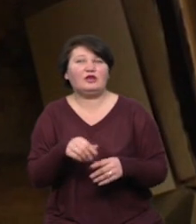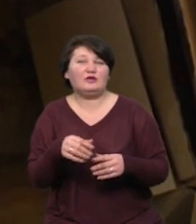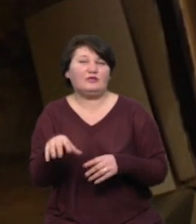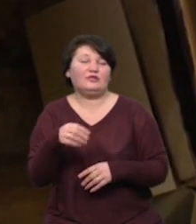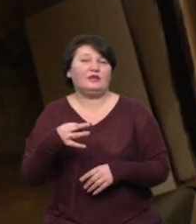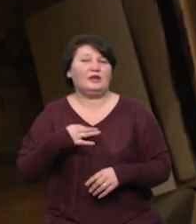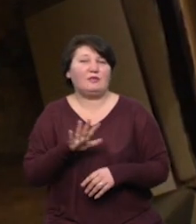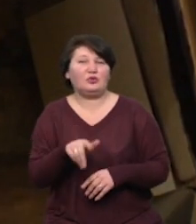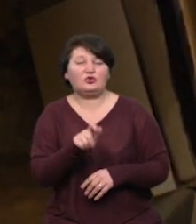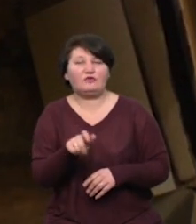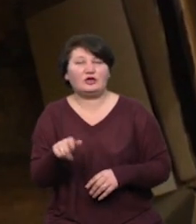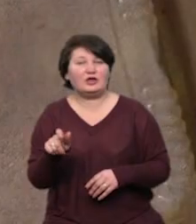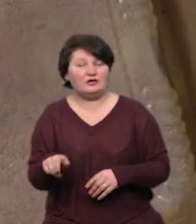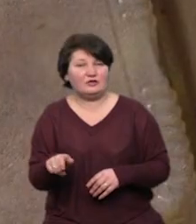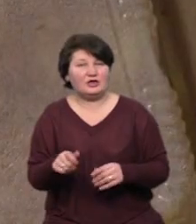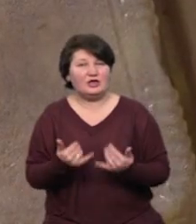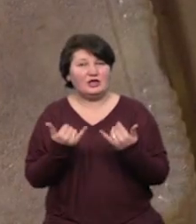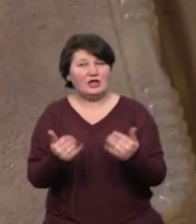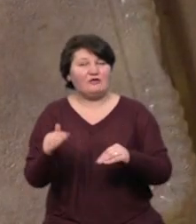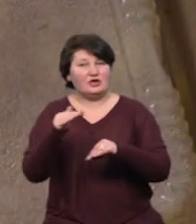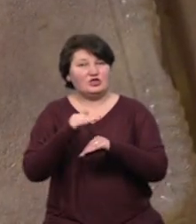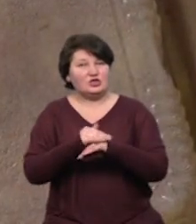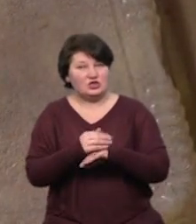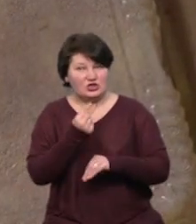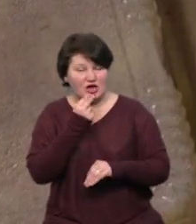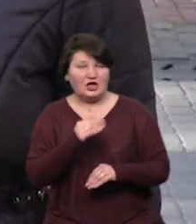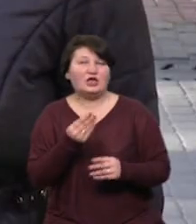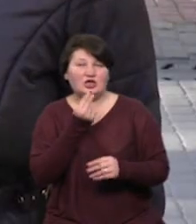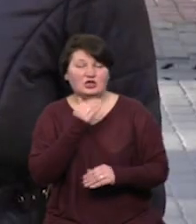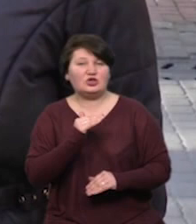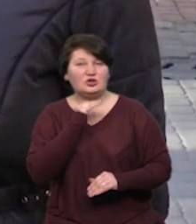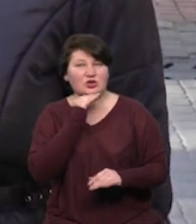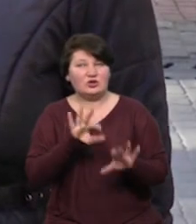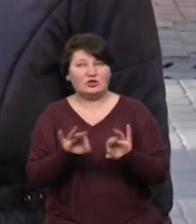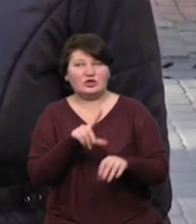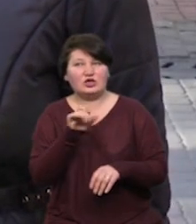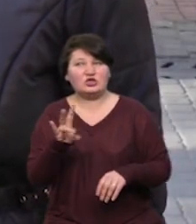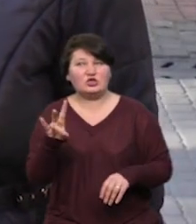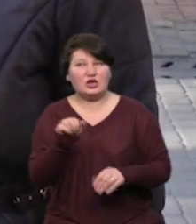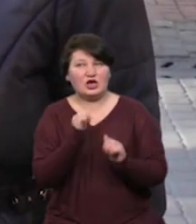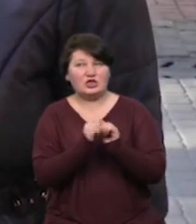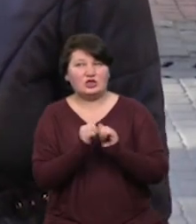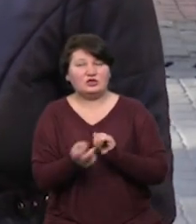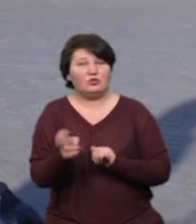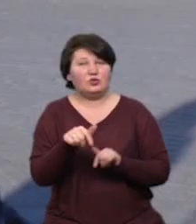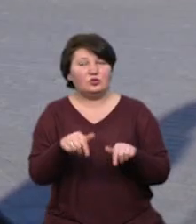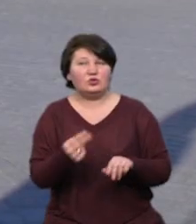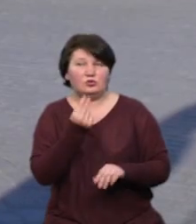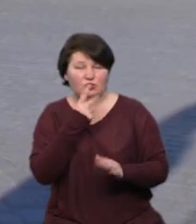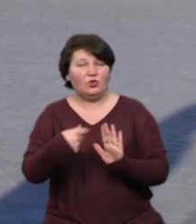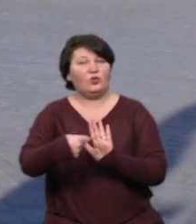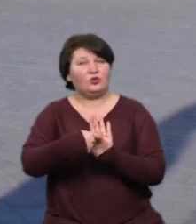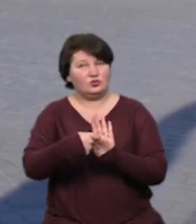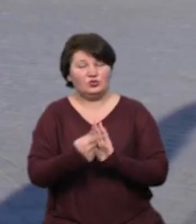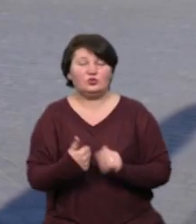Волонтери кажуть, для вечері, яка зараз розпочнеться, їжі вдосталь. І, як розповіла Світлана Зарічна, яка часто приходить сюди поїсти, годують тут